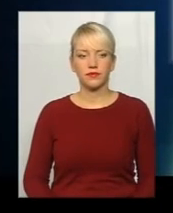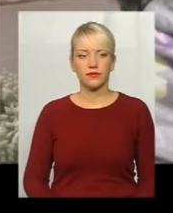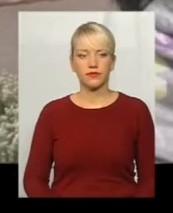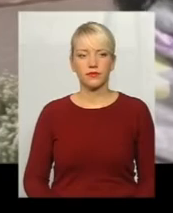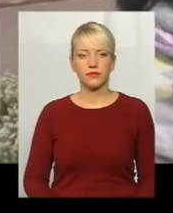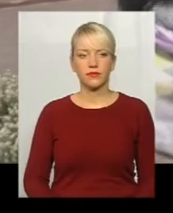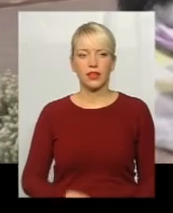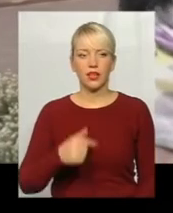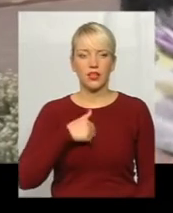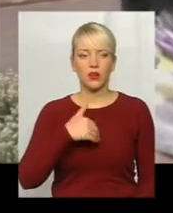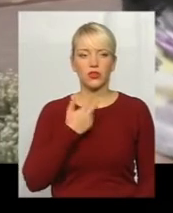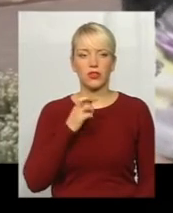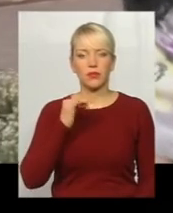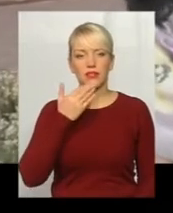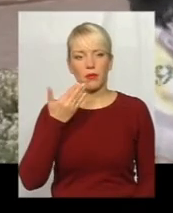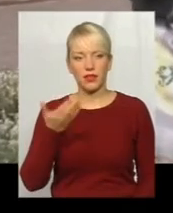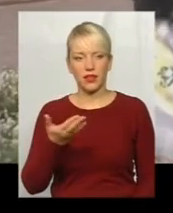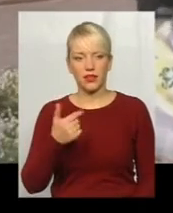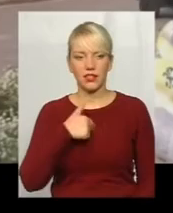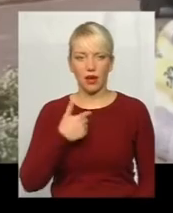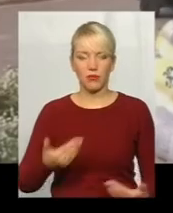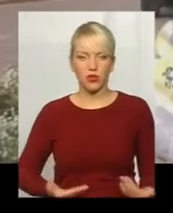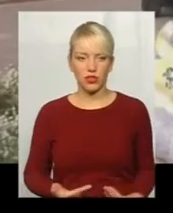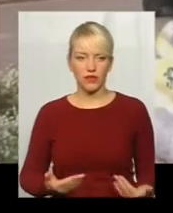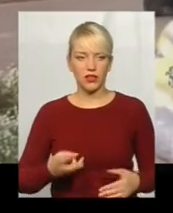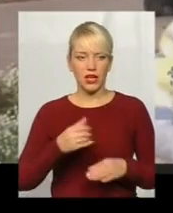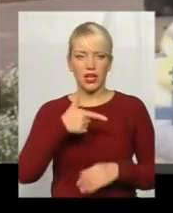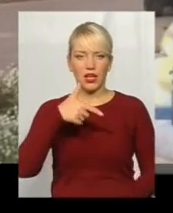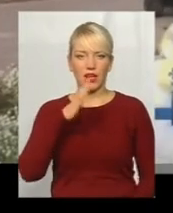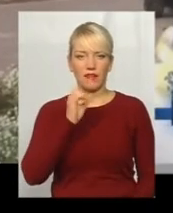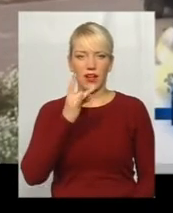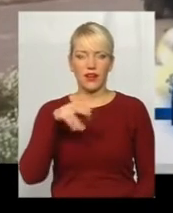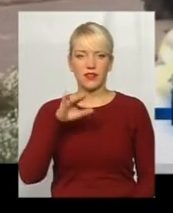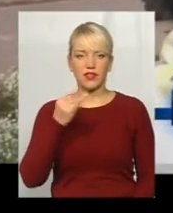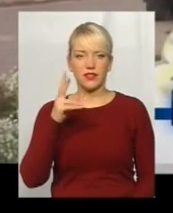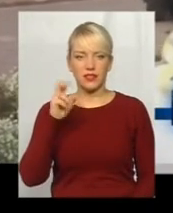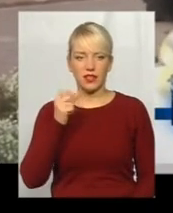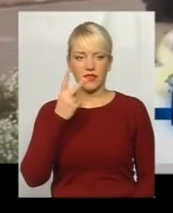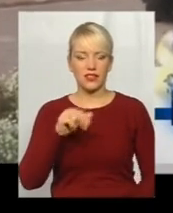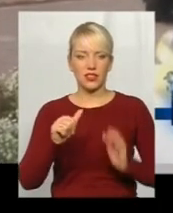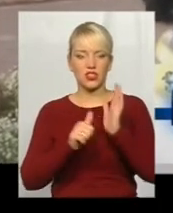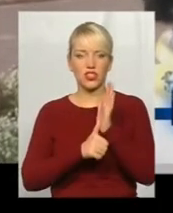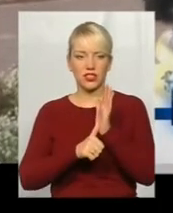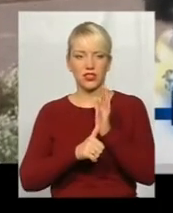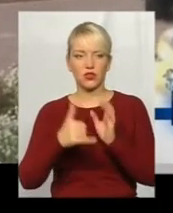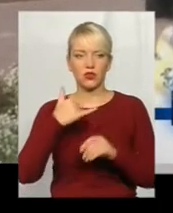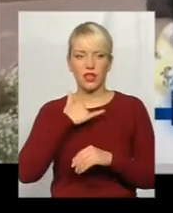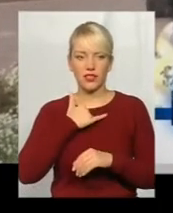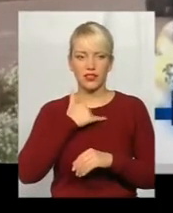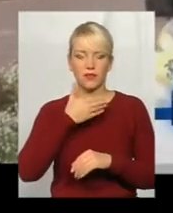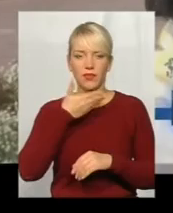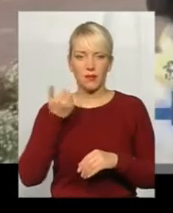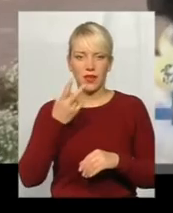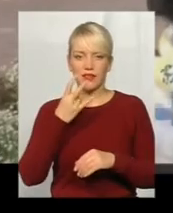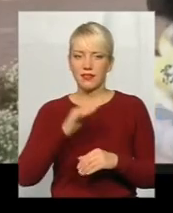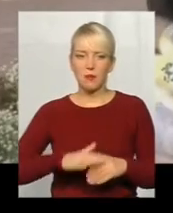Я хотіла би запитати, от я проживаю теж на Гвардійська, 26, у нас немає не